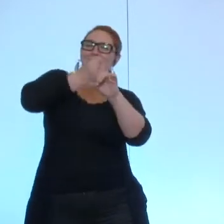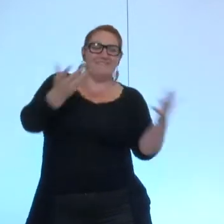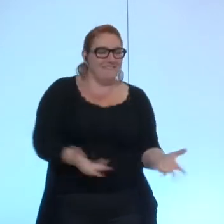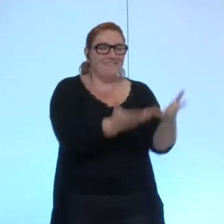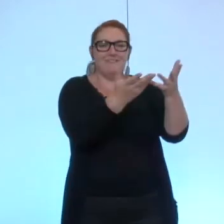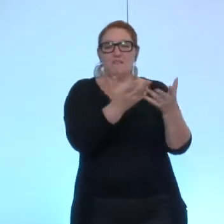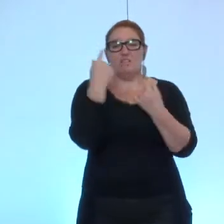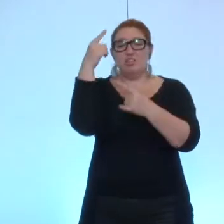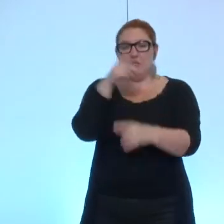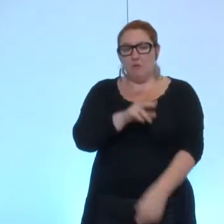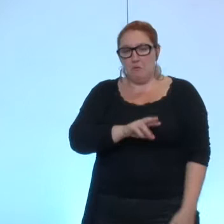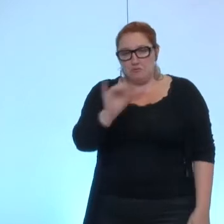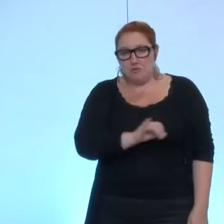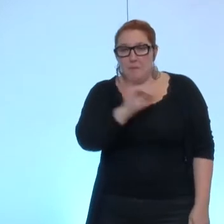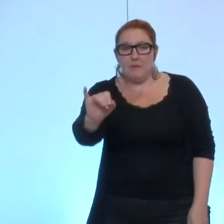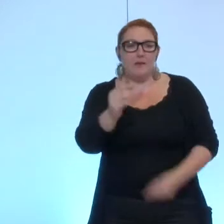diversité, etc.